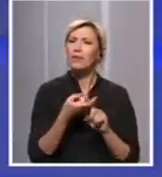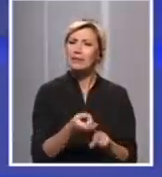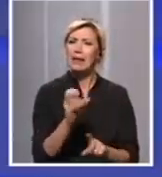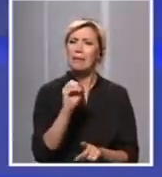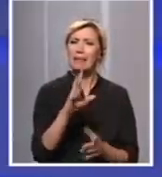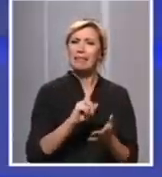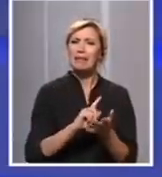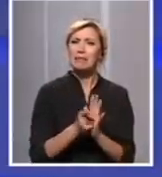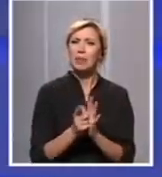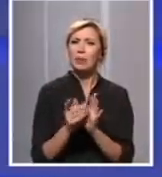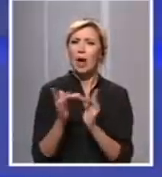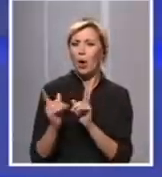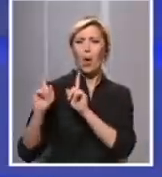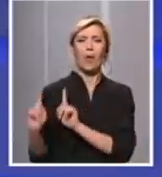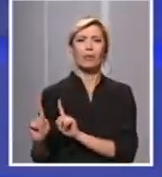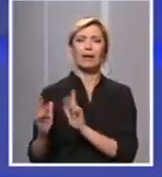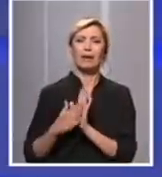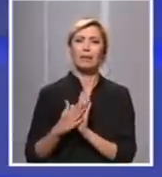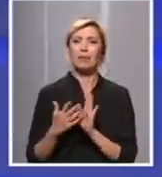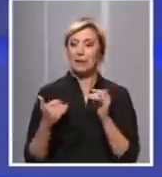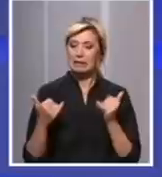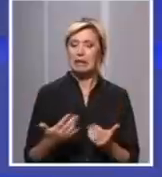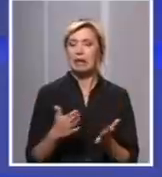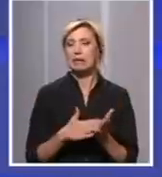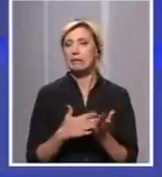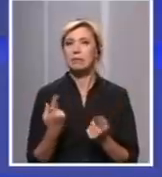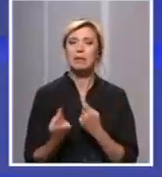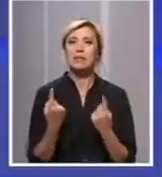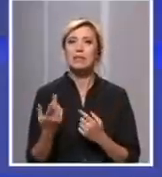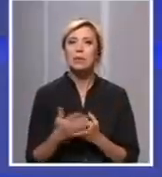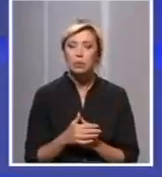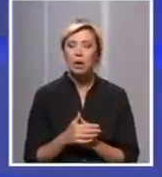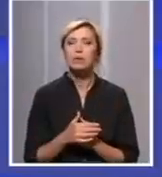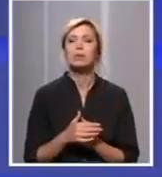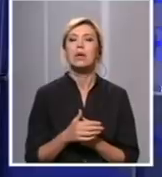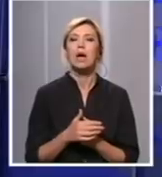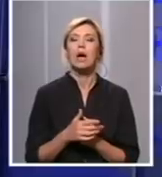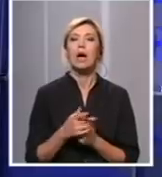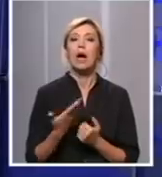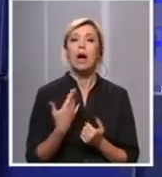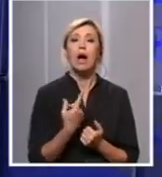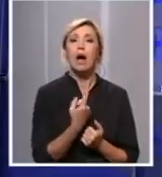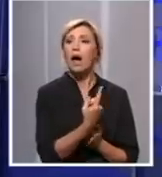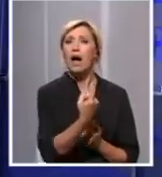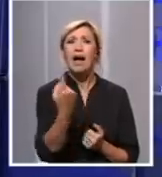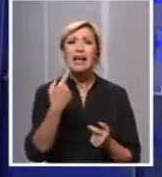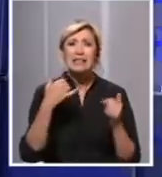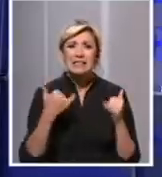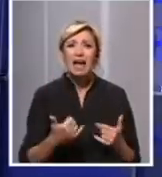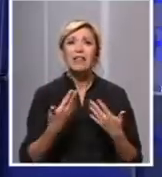razgovaramo, nekako došli smo sad u tu situaciju, rekao bih, ponovo neočekivno, da skoro svako od nas poznaje nekog